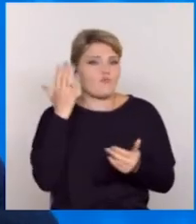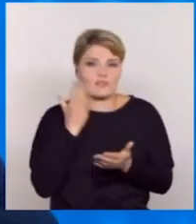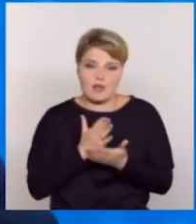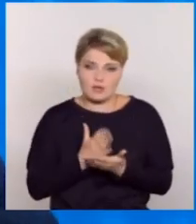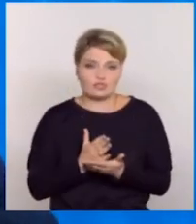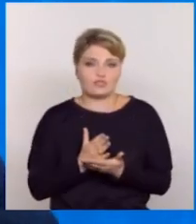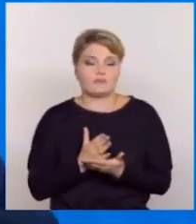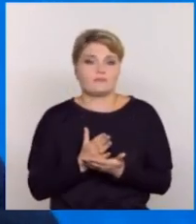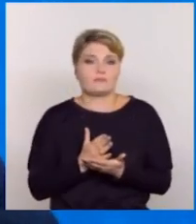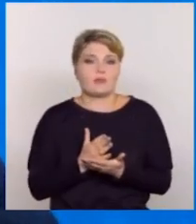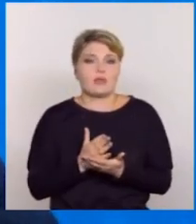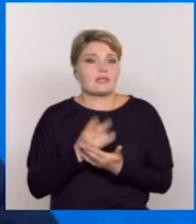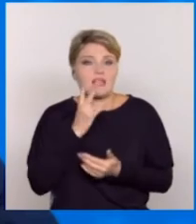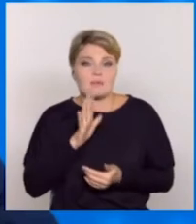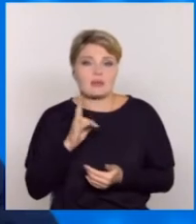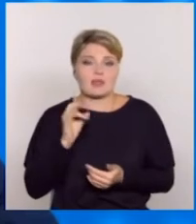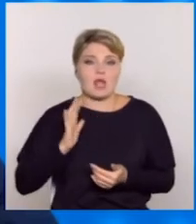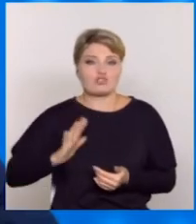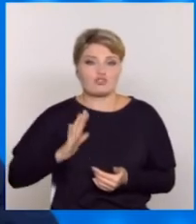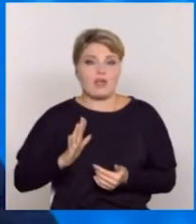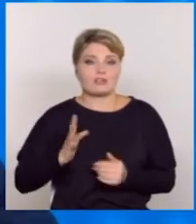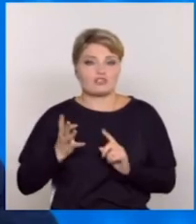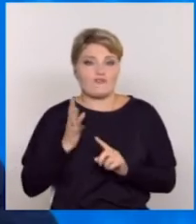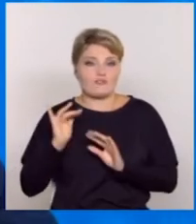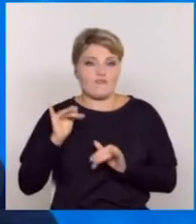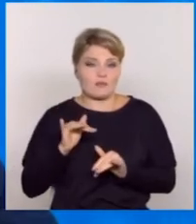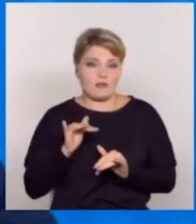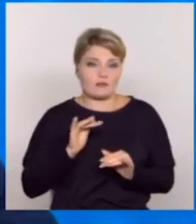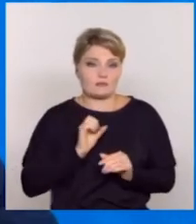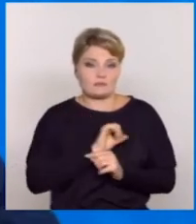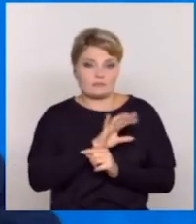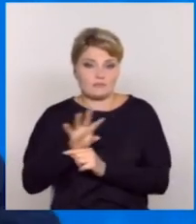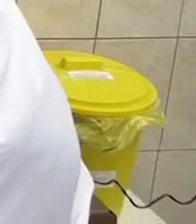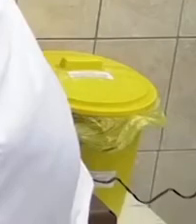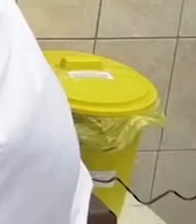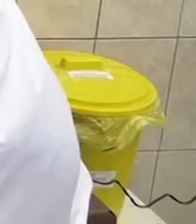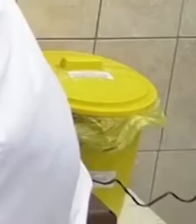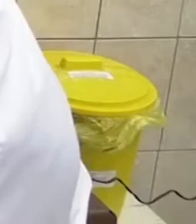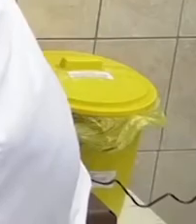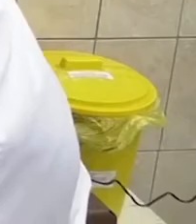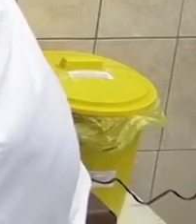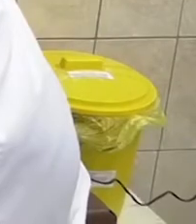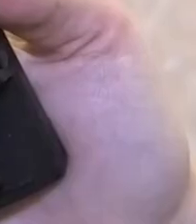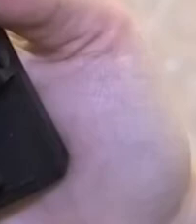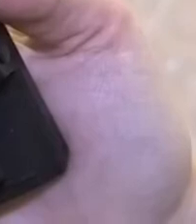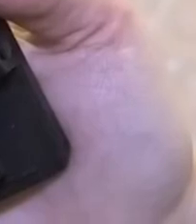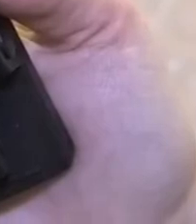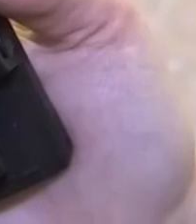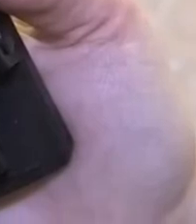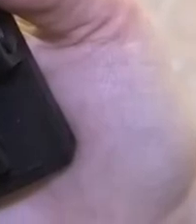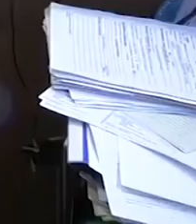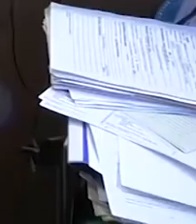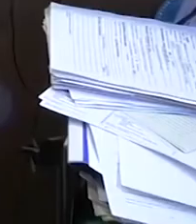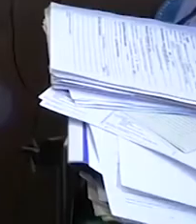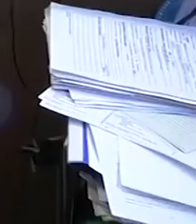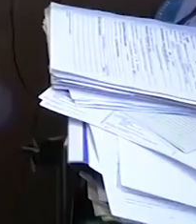Поэтому, несмотря на ожидания роста, мы считаем, что мы к нему будем готовы. Также в ходе прямой линии с губернатором жители Нижегородской